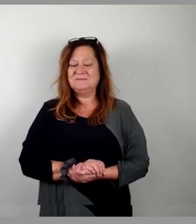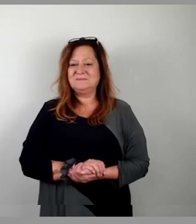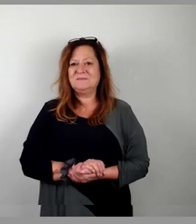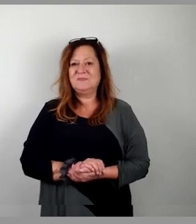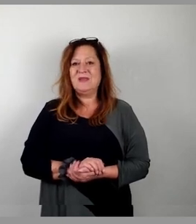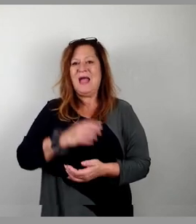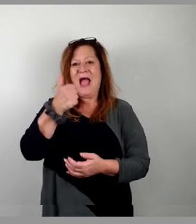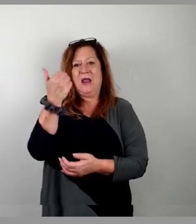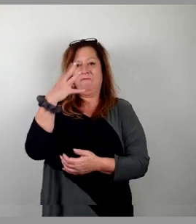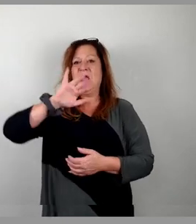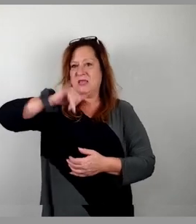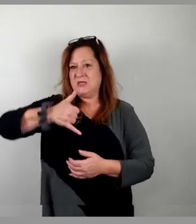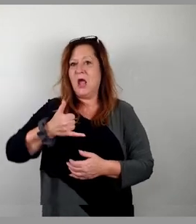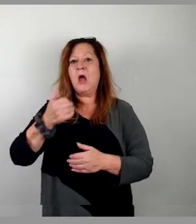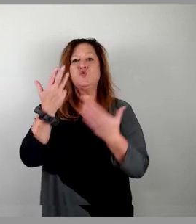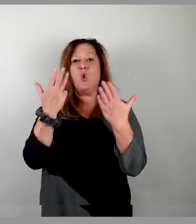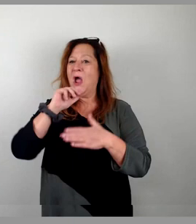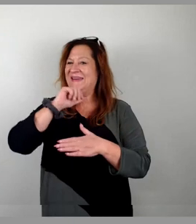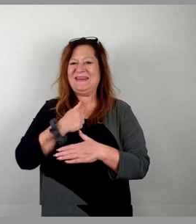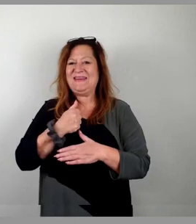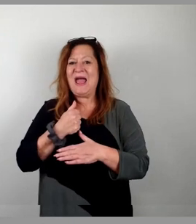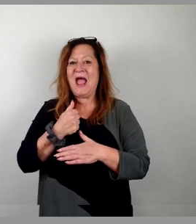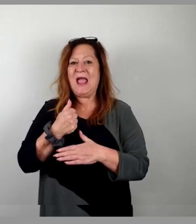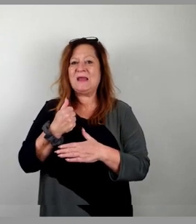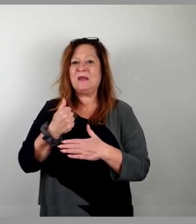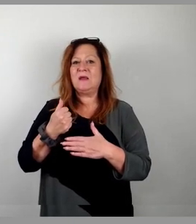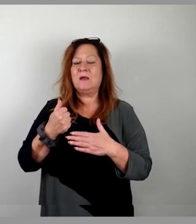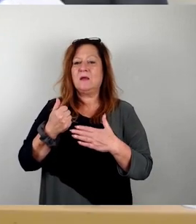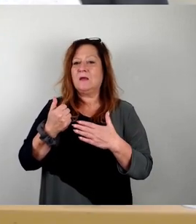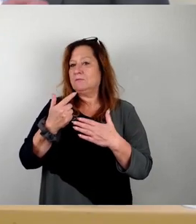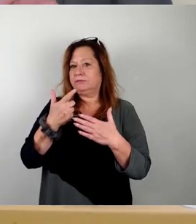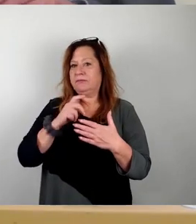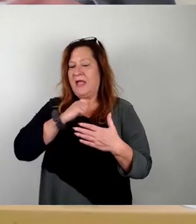41, ja, 9, nein, 18 Enthaltungen. damit so beschlossen?